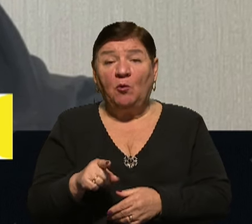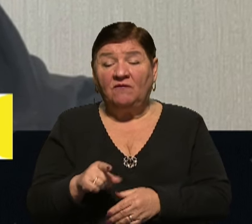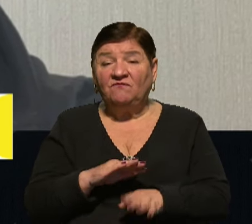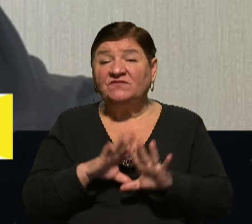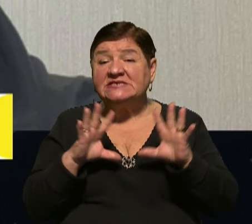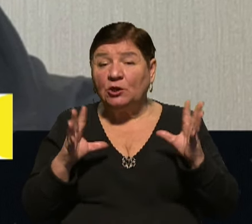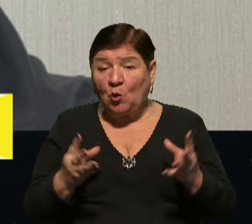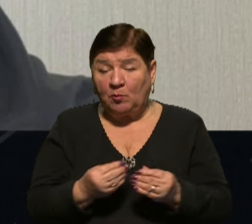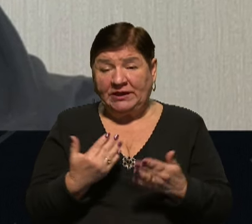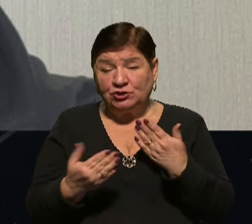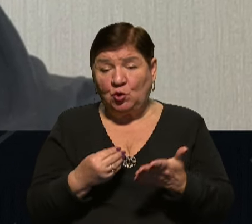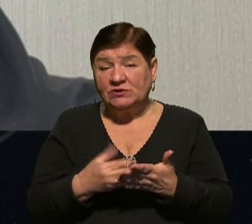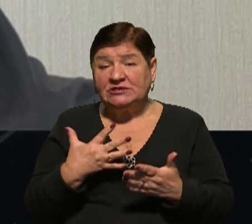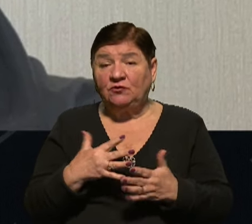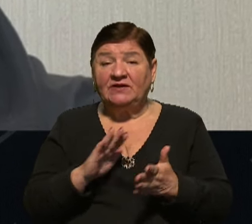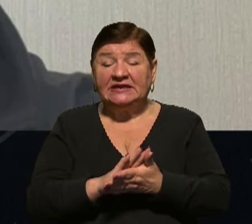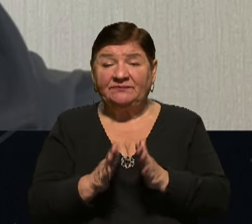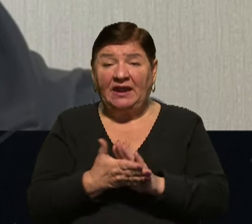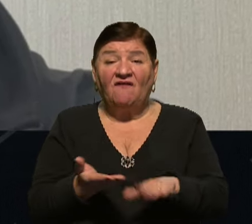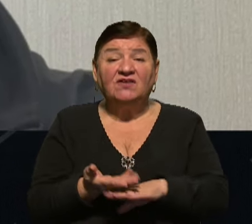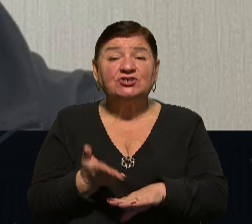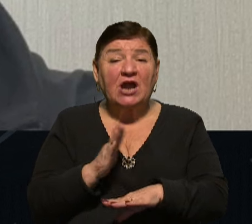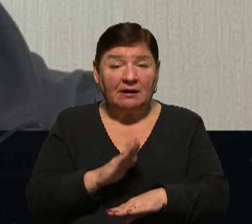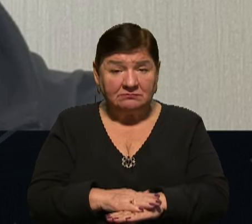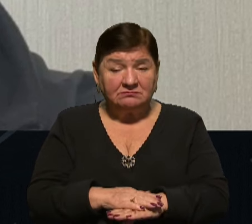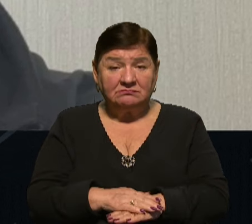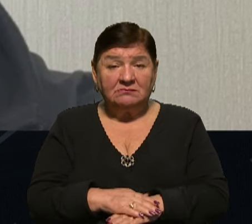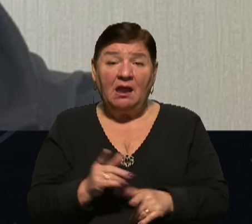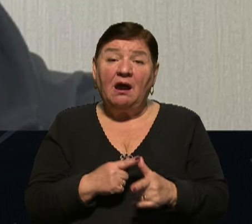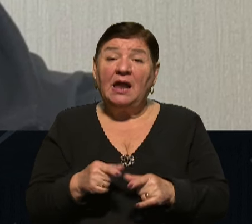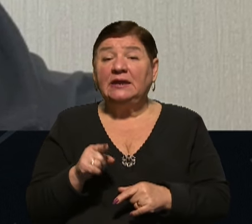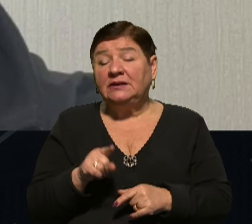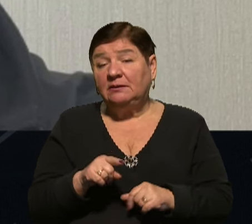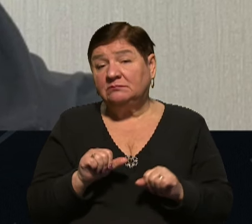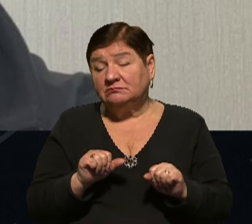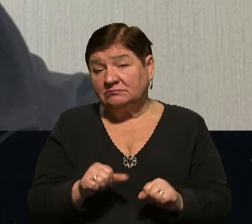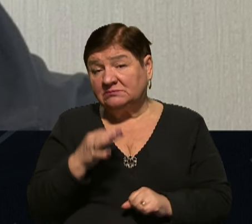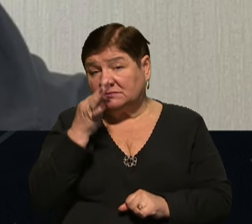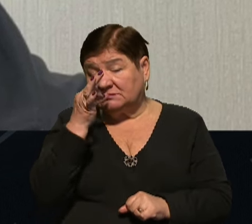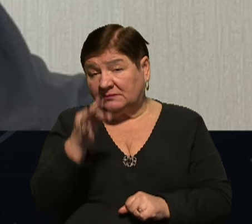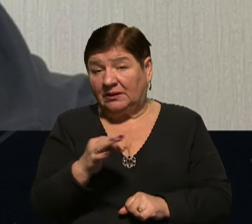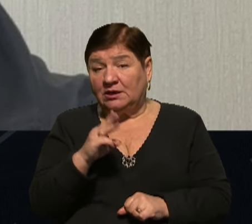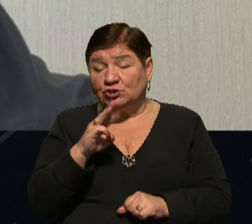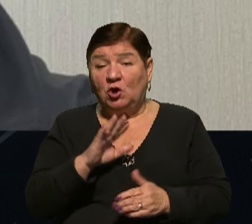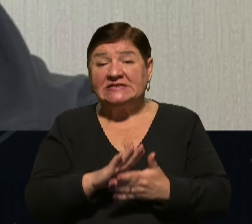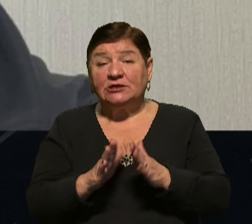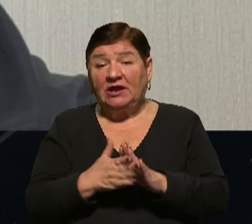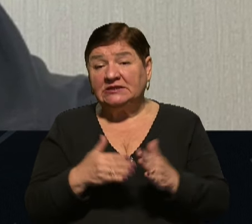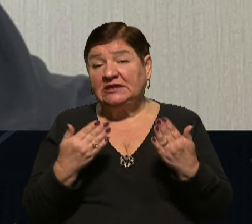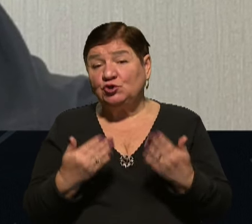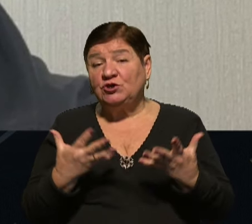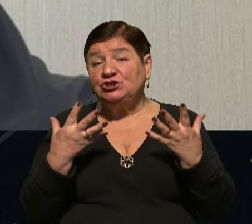цілому, якщо оцінювати, ситуація важка, але тим не менше можна зазначити, що ситуація на